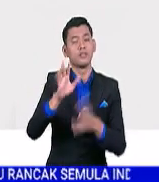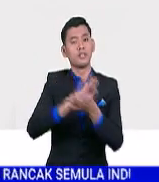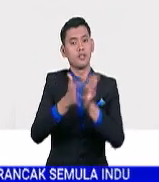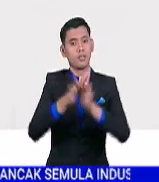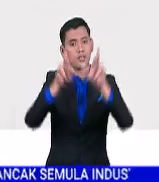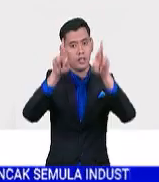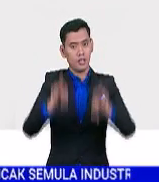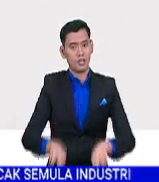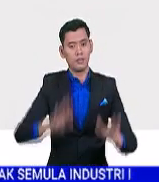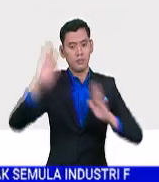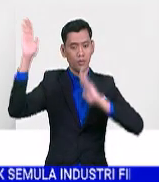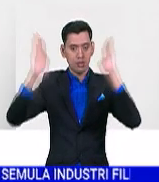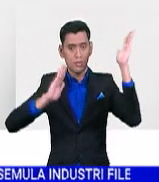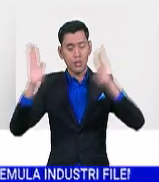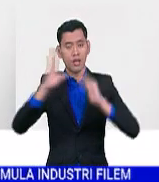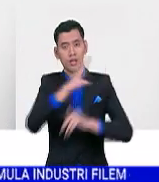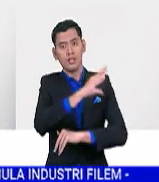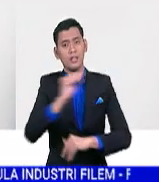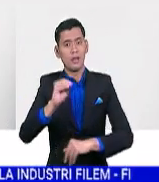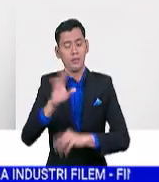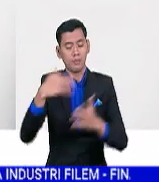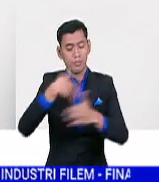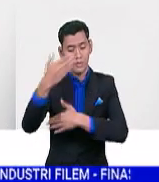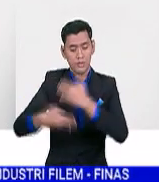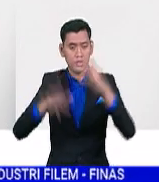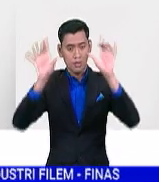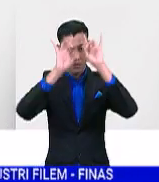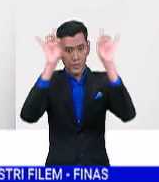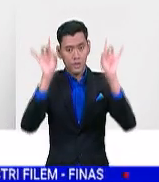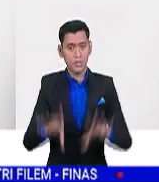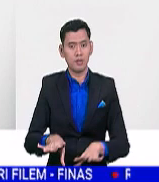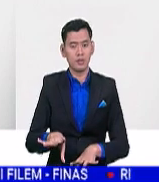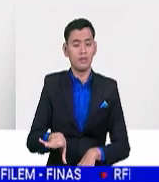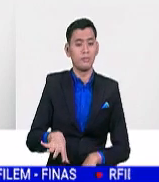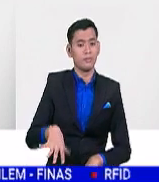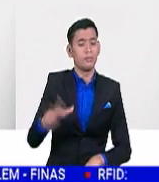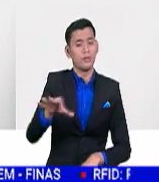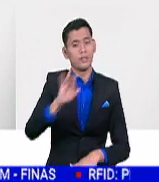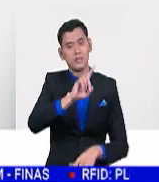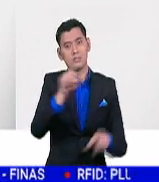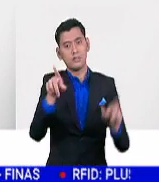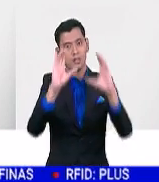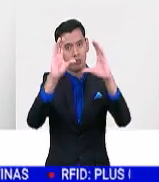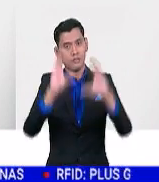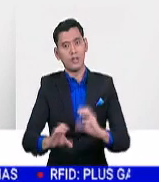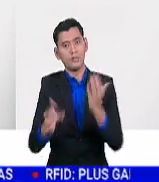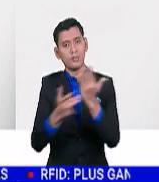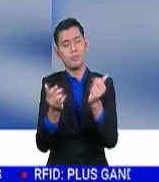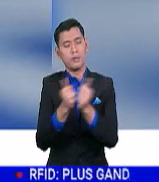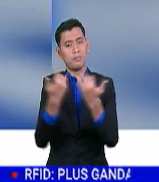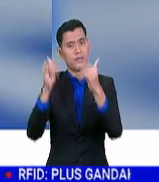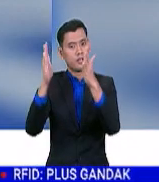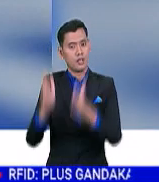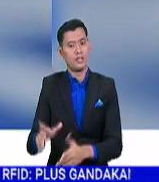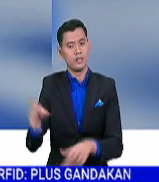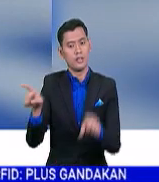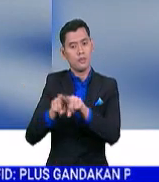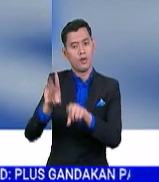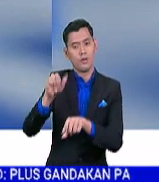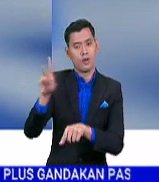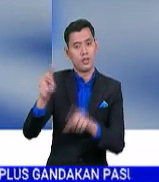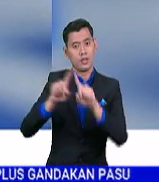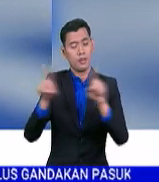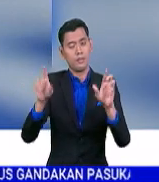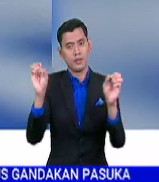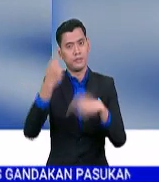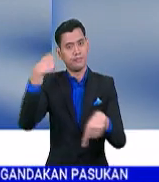perbanding England dan melalui proses ujian pemilihan dari sudut teknikal sama seperti pemain Wan Ahmad Kuzri, Ahmad Akmal namun